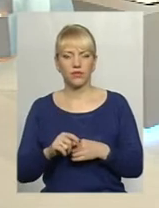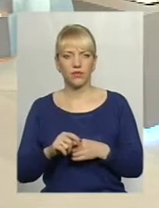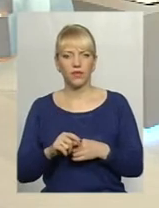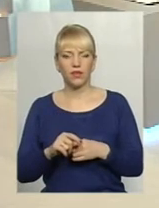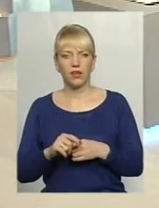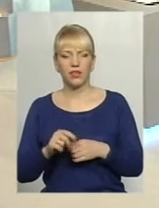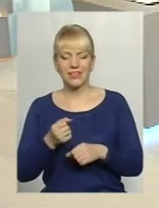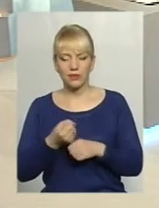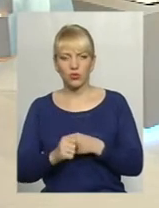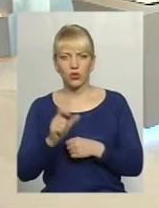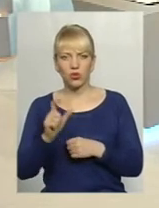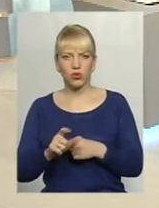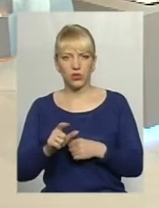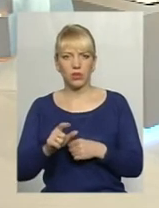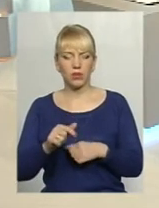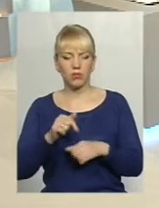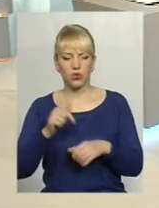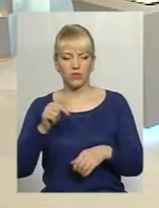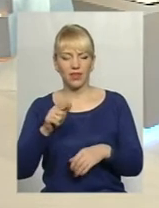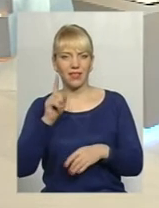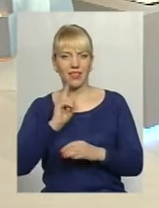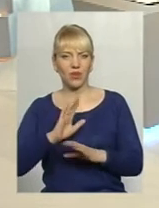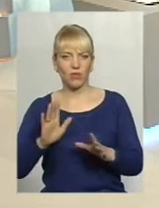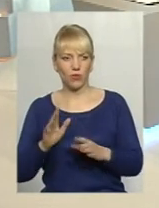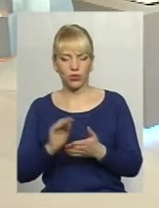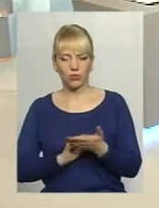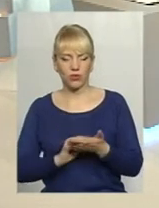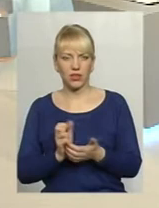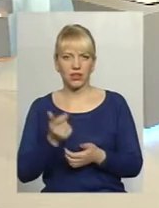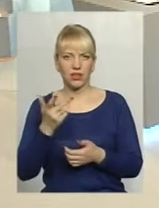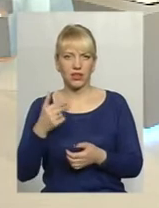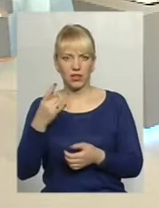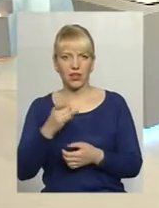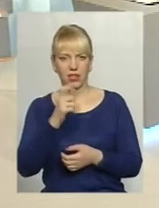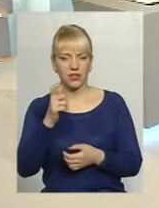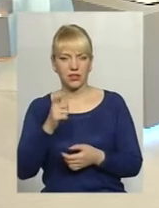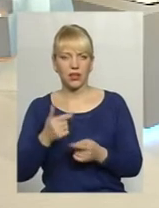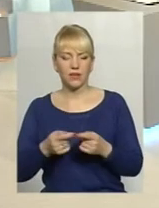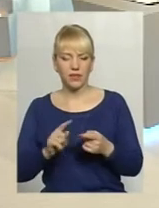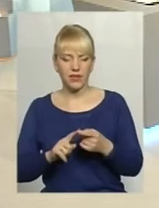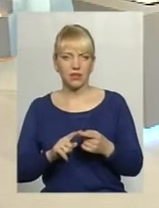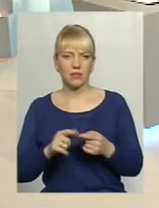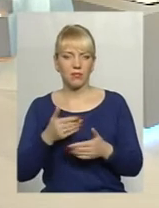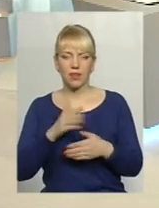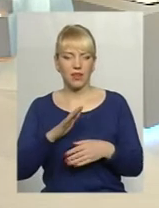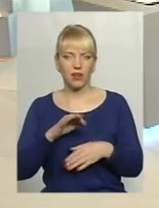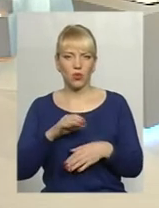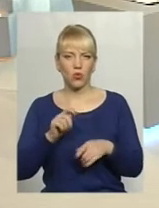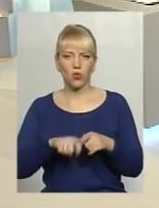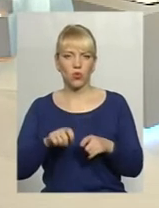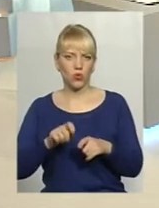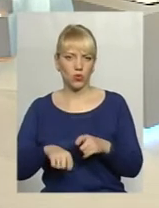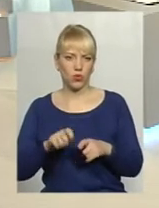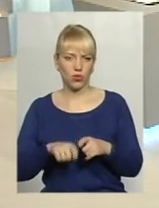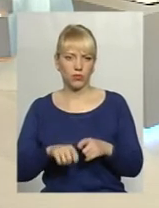почуватись некомфортно, і повторити це декілька разів, да, ну, це такий навіть стереотип, тобто ми навіть не контролюємо деколи, ну,